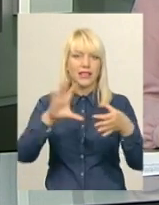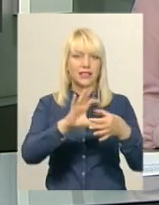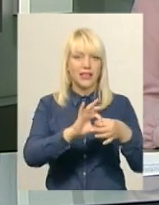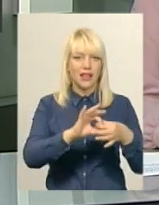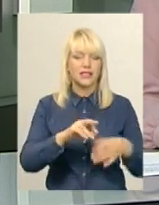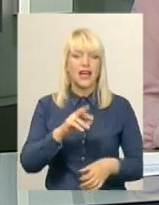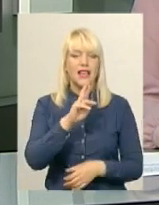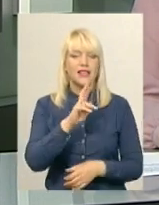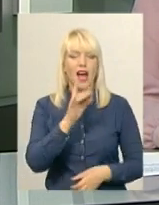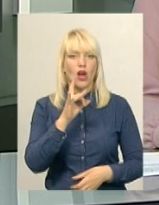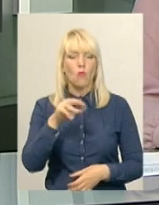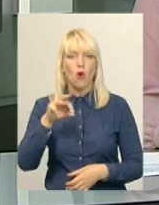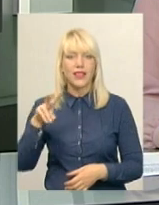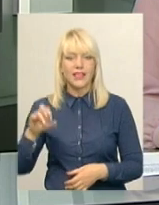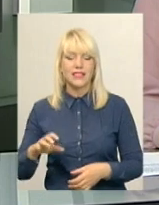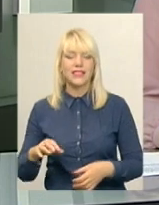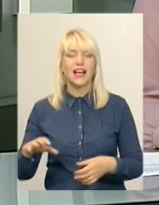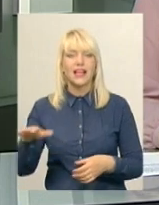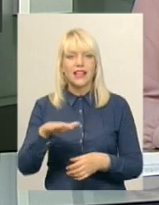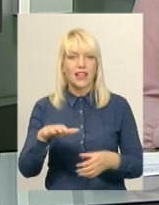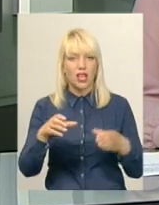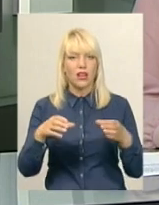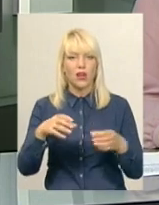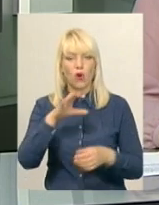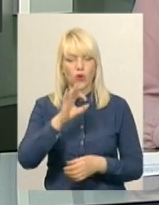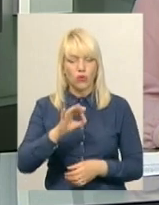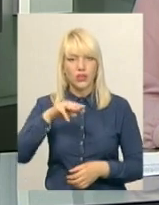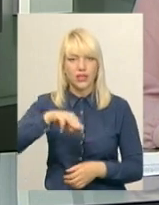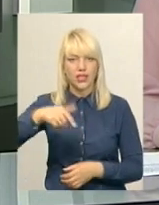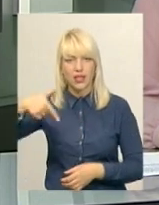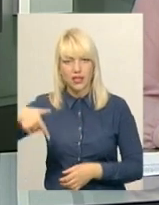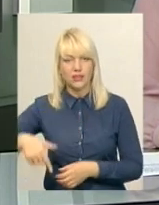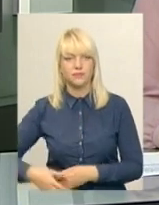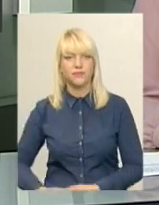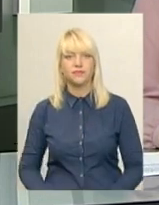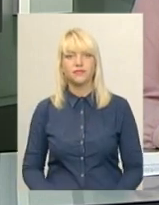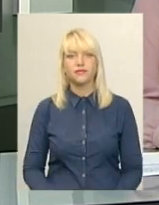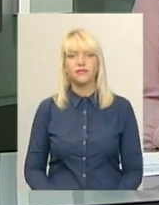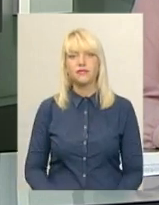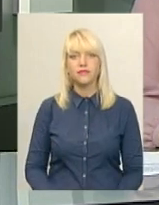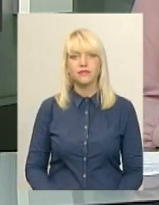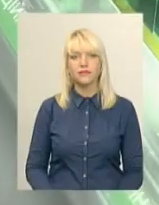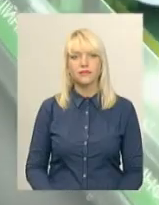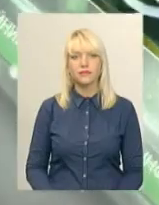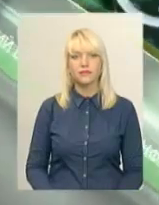селищної ОТГ. Наразі сюжет готується до ефіру. Подробиці у наступному випуску новин о 20.40.